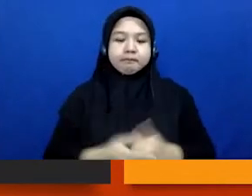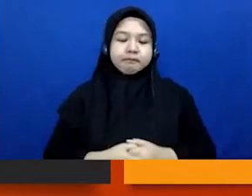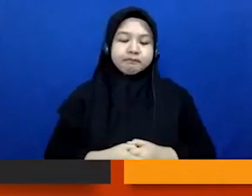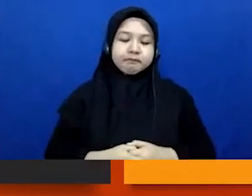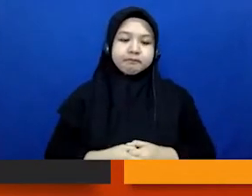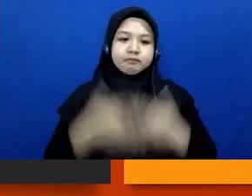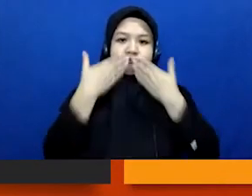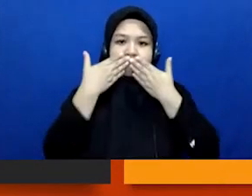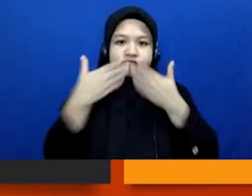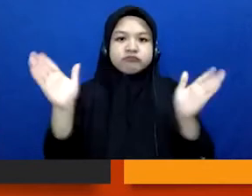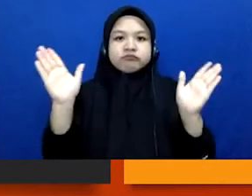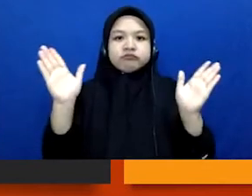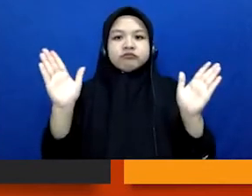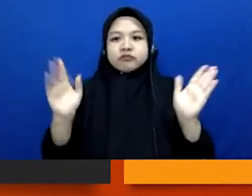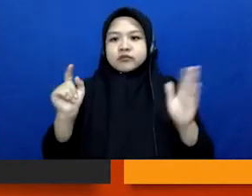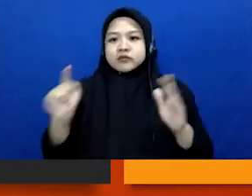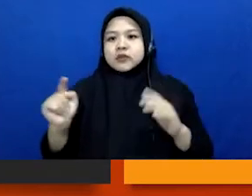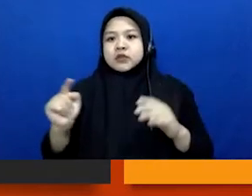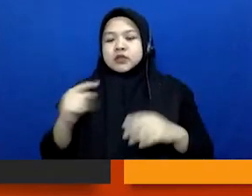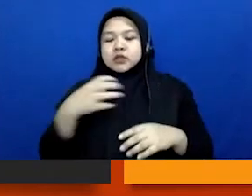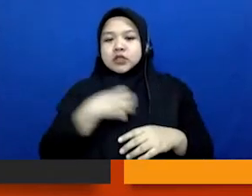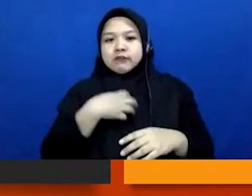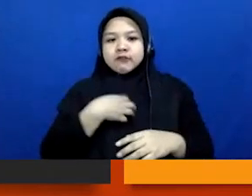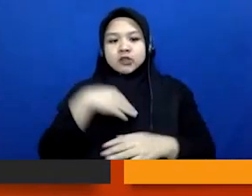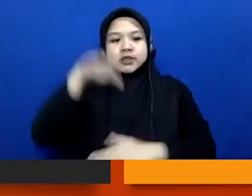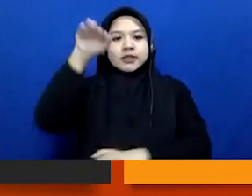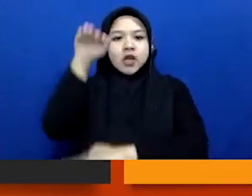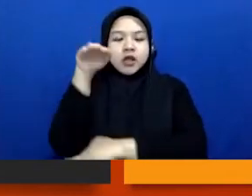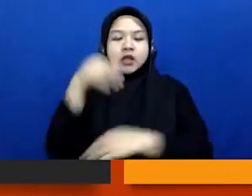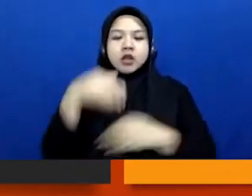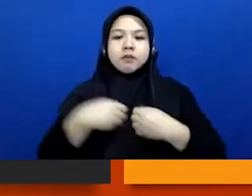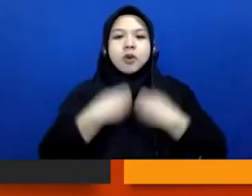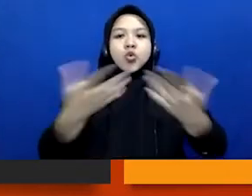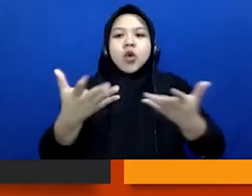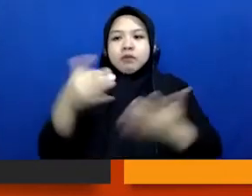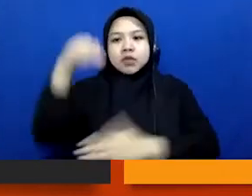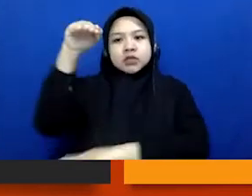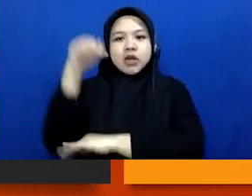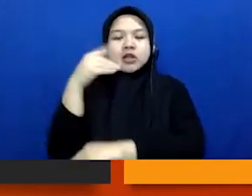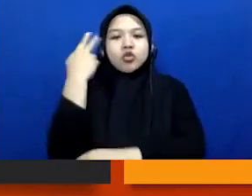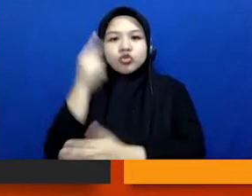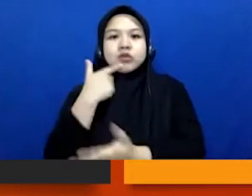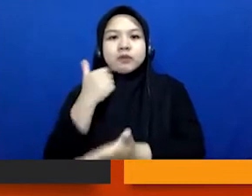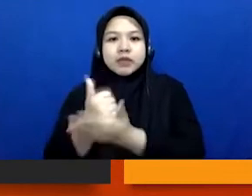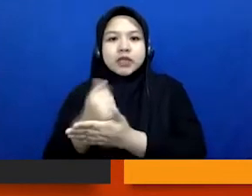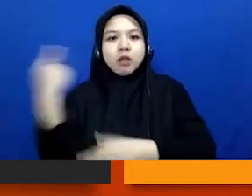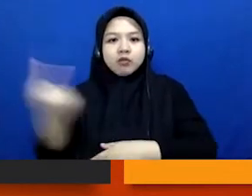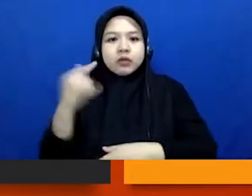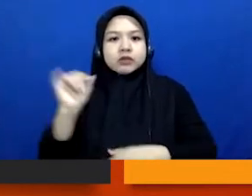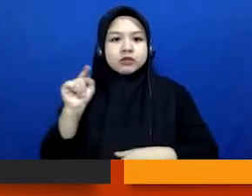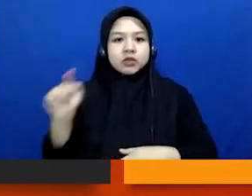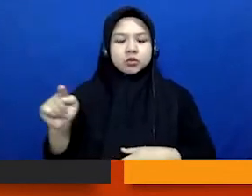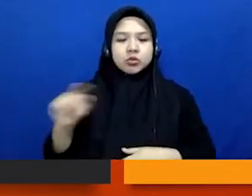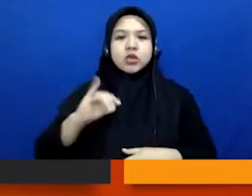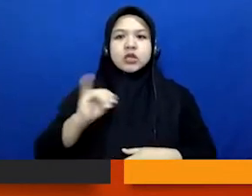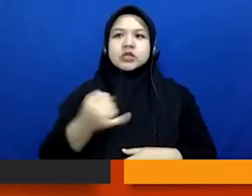Nah ini sifat kejahatan untuk pengungkapan kejahatan terhadap kepentingan publik seperti itu. Jadi bukan pada